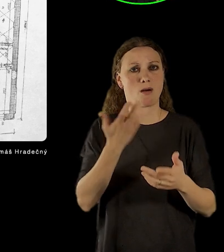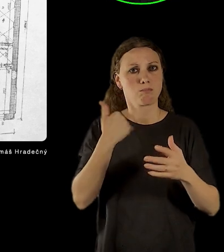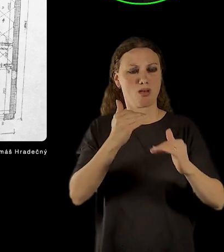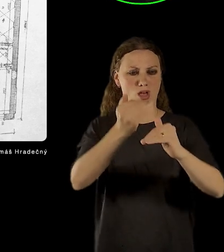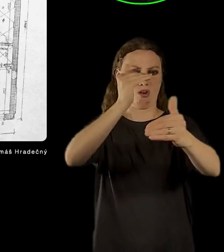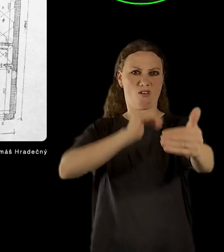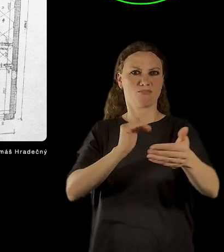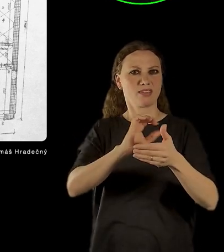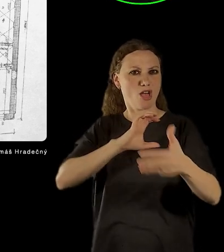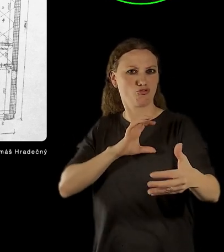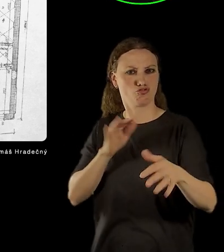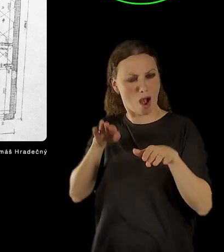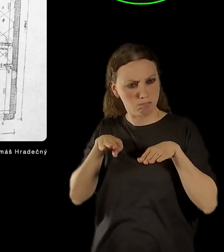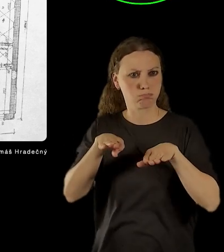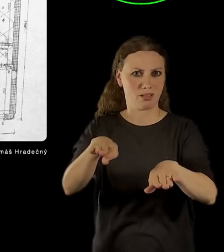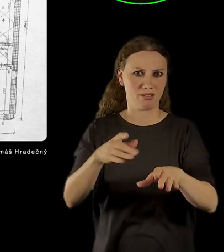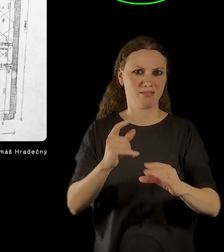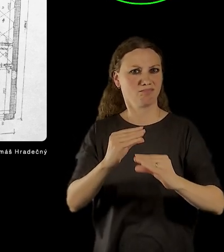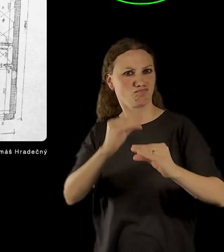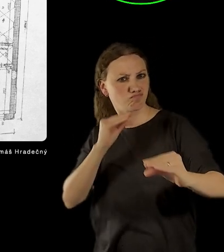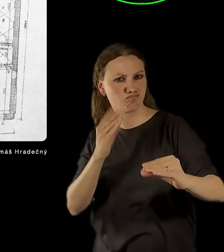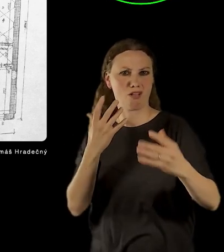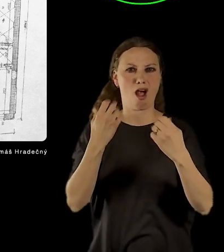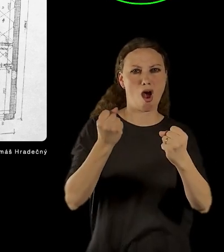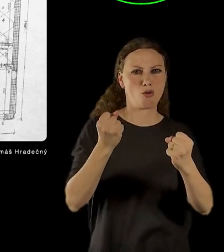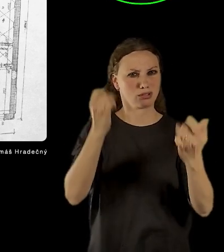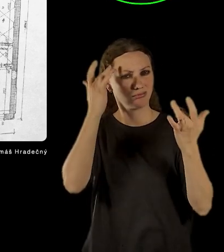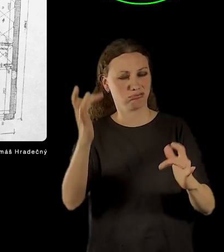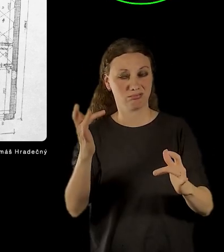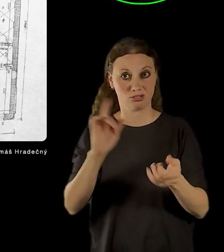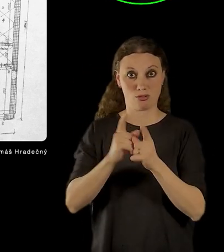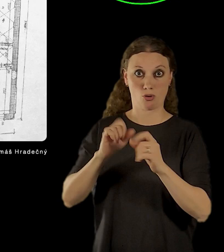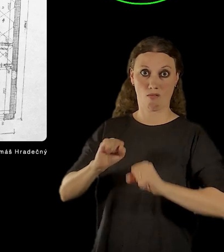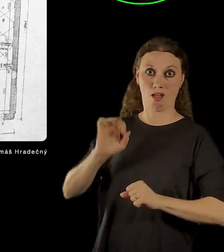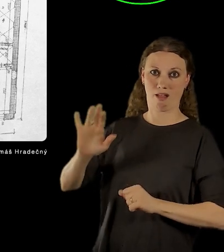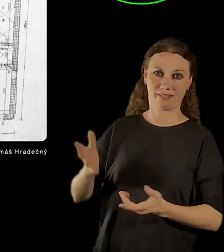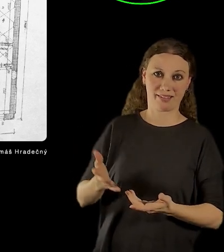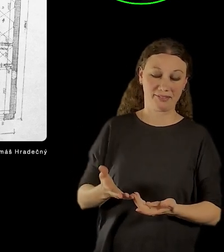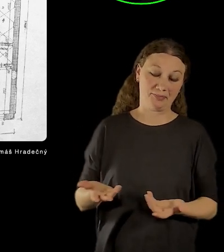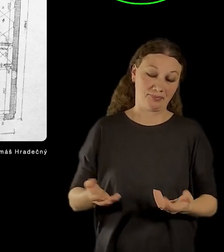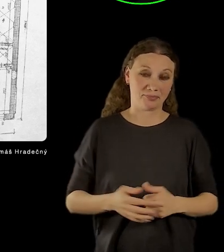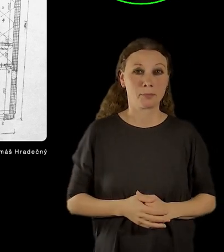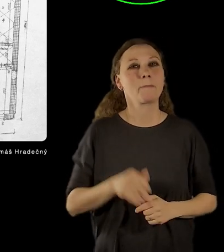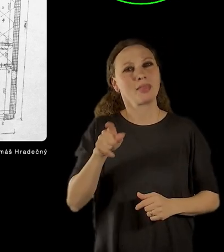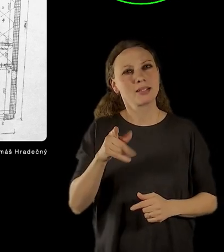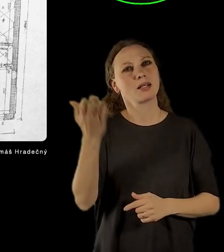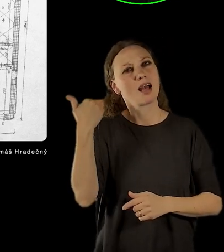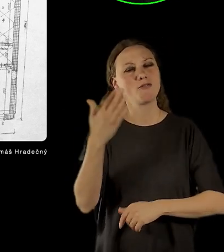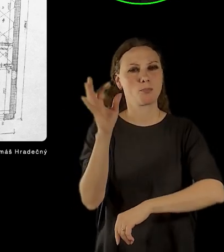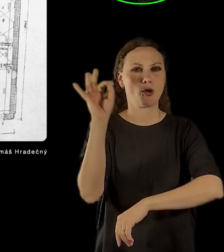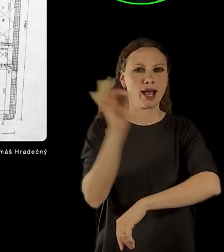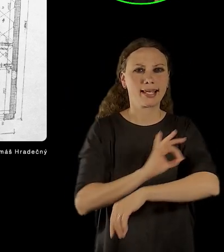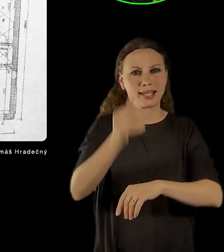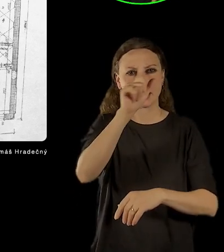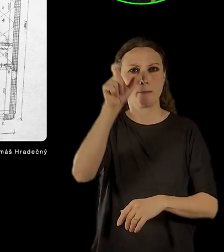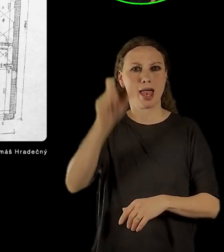Tomuhle projektovému ústavu tehdy šéfoval pan architekt Hubička a